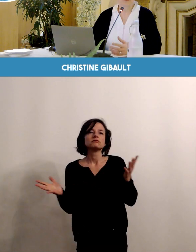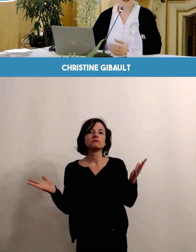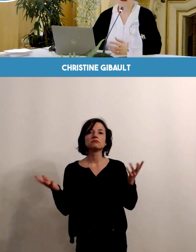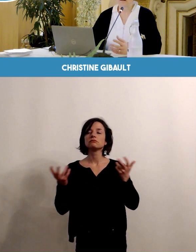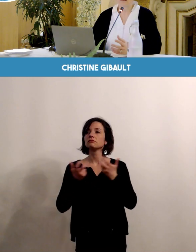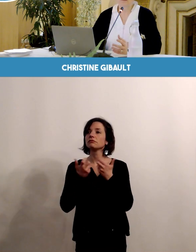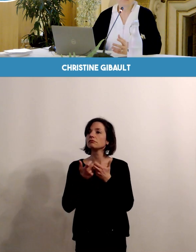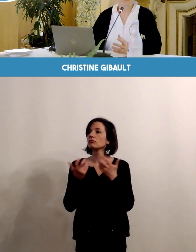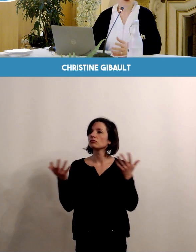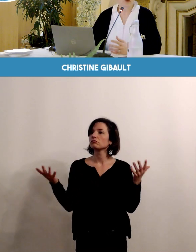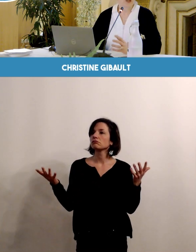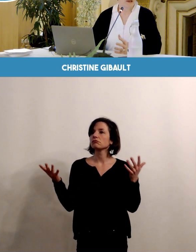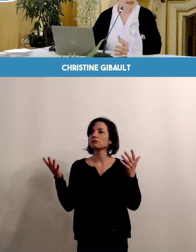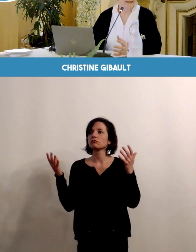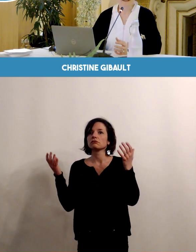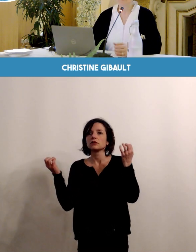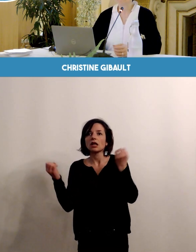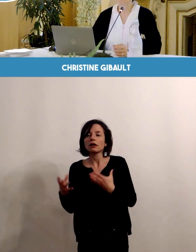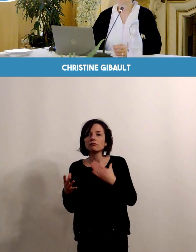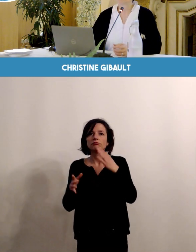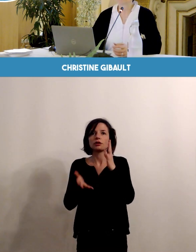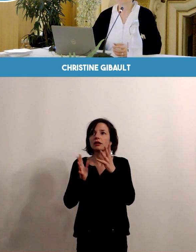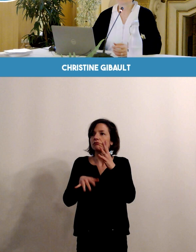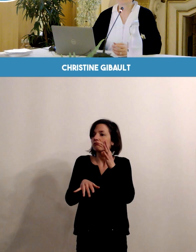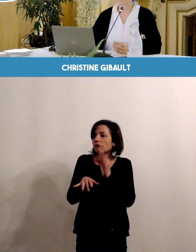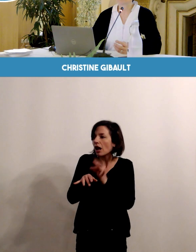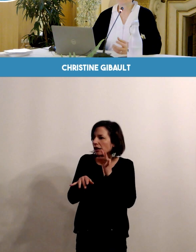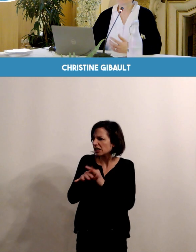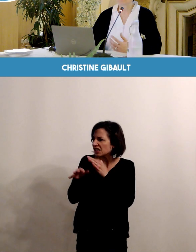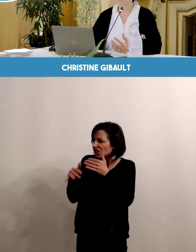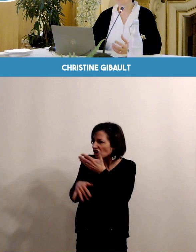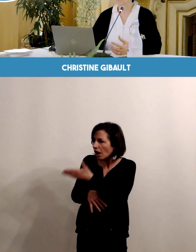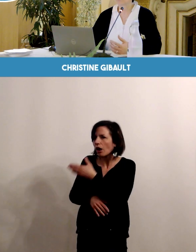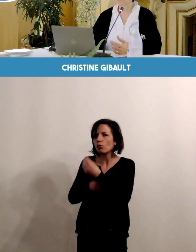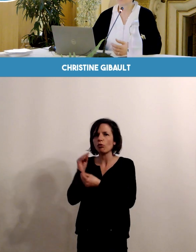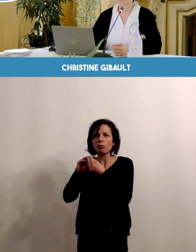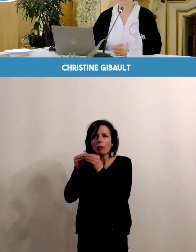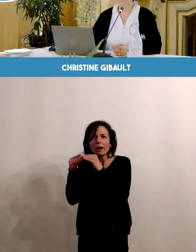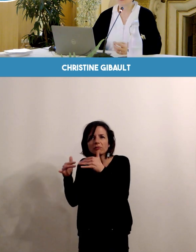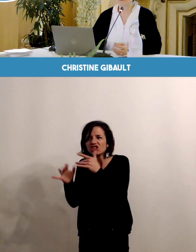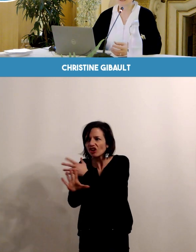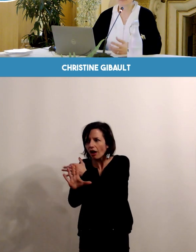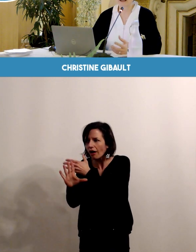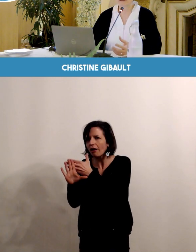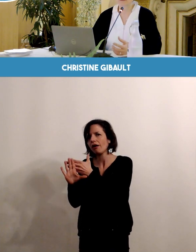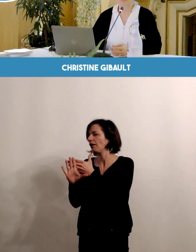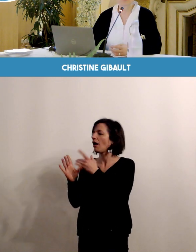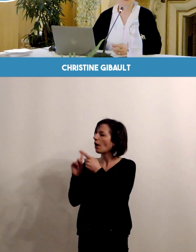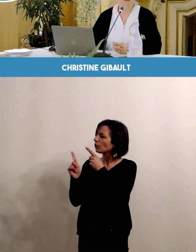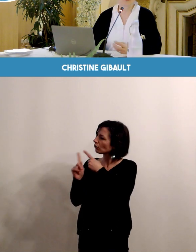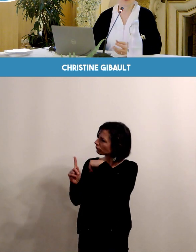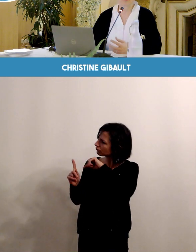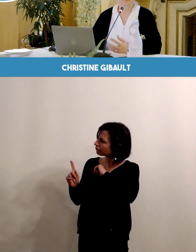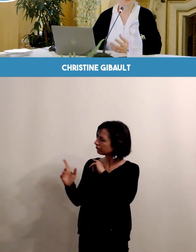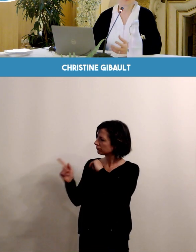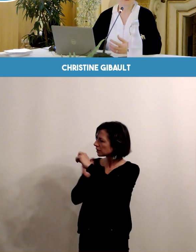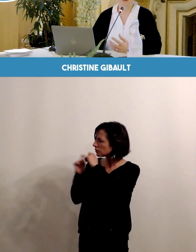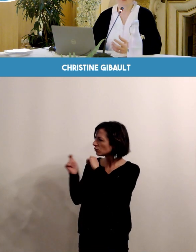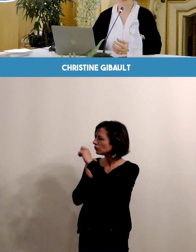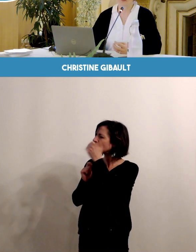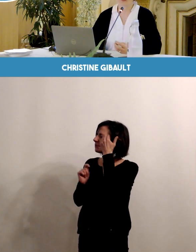telle ou telle pathologie de maladie. Et donc, il est important d'évaluer l'impact de cette